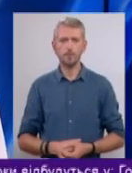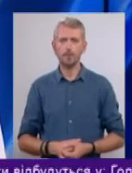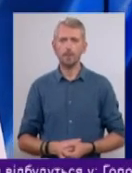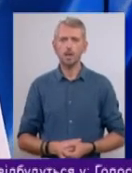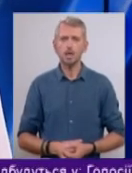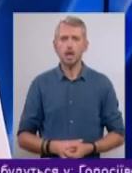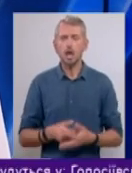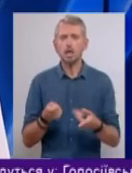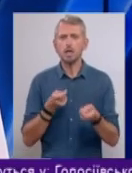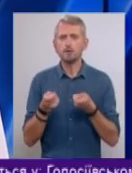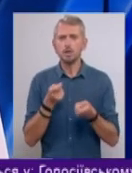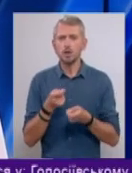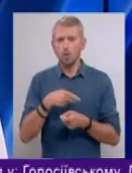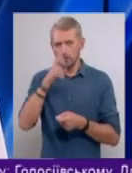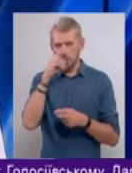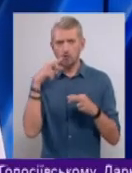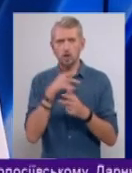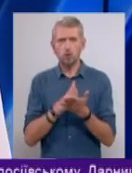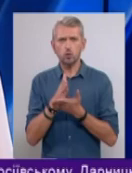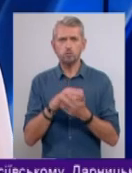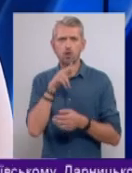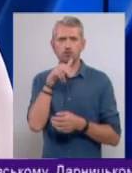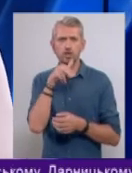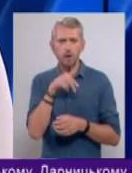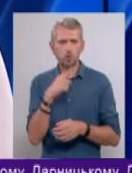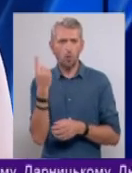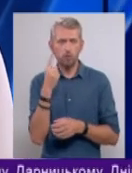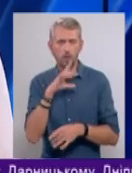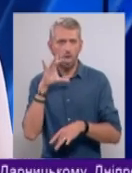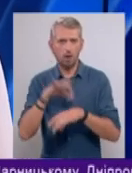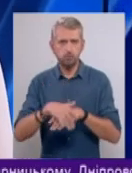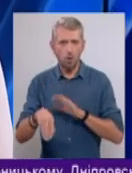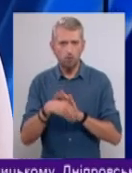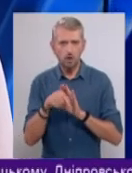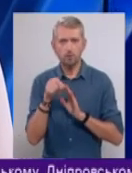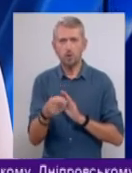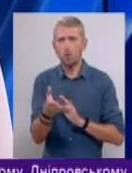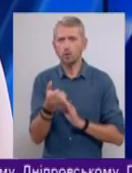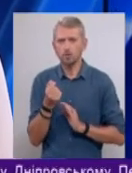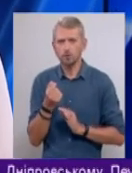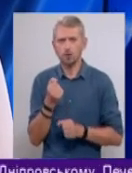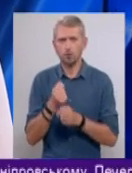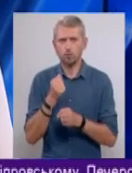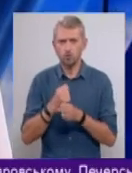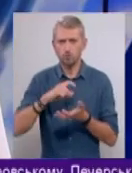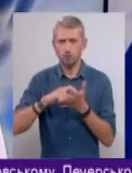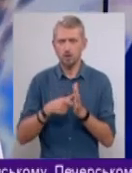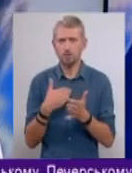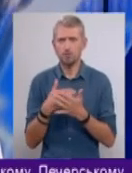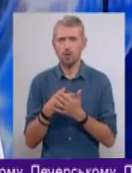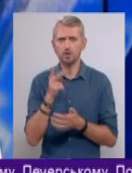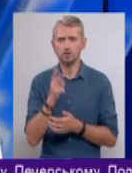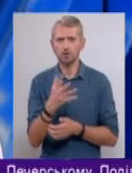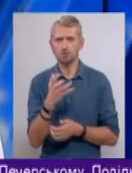А керівницю Держлігслужби Чернівецької області упіймали на хабарі. Чиновниця саме отримувала у робочому кабінеті майже 2